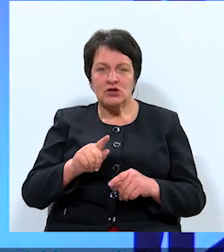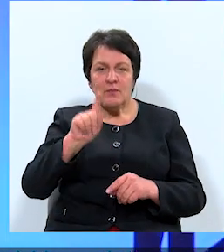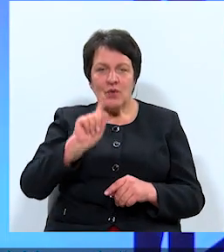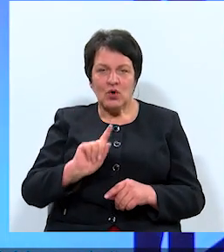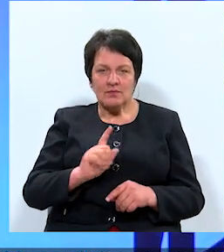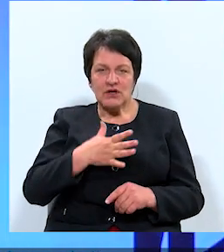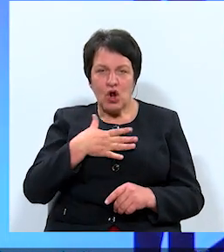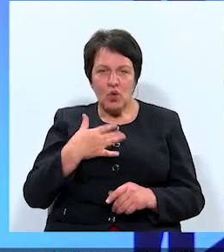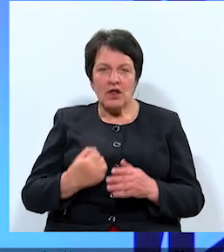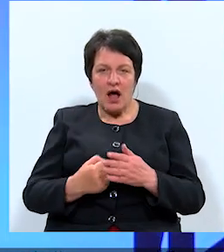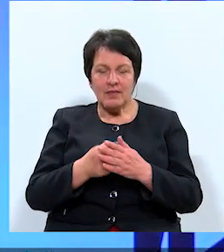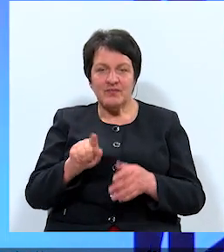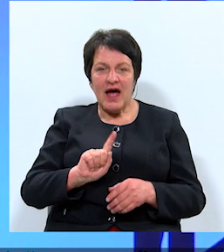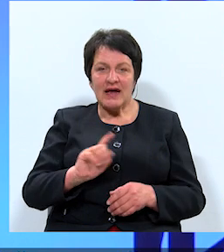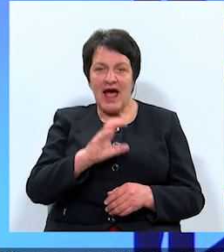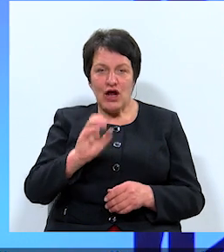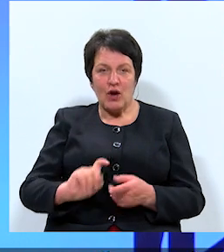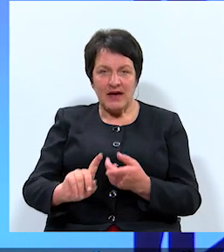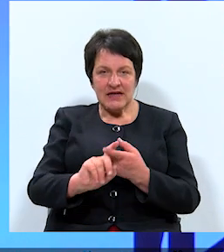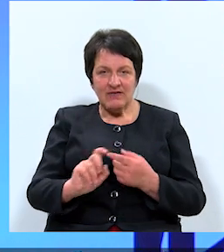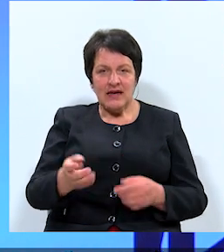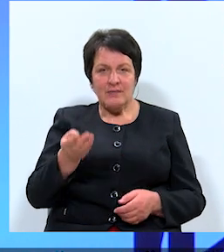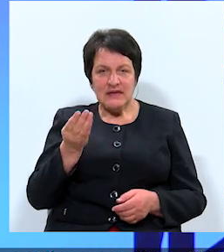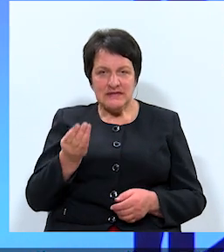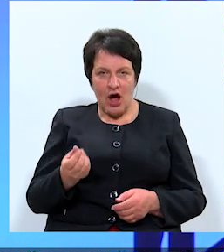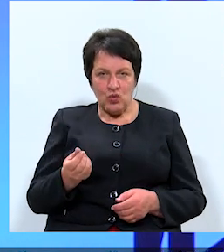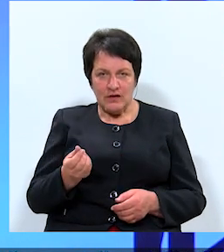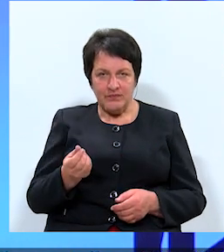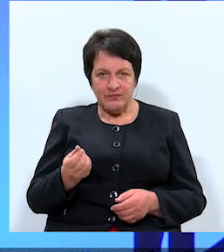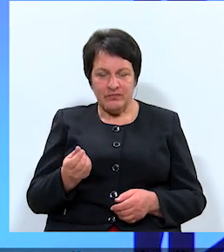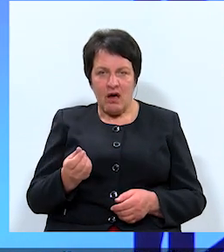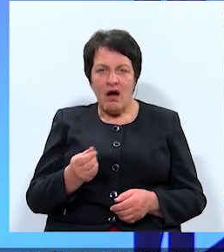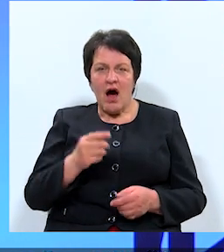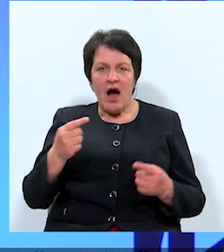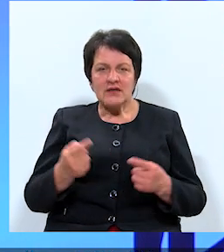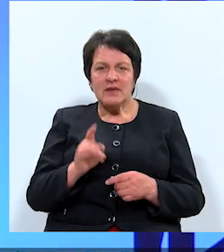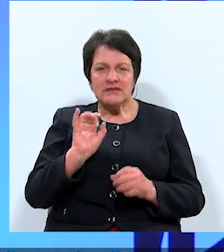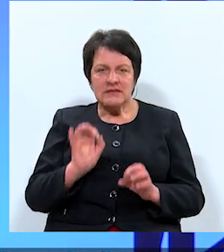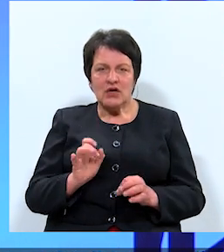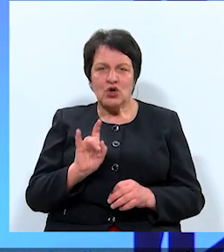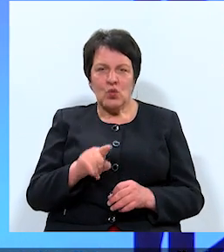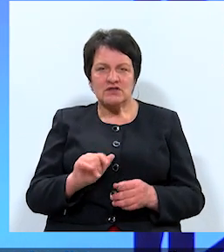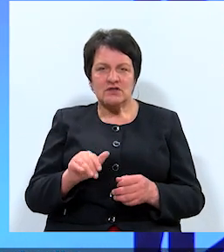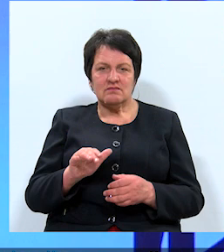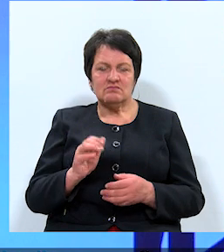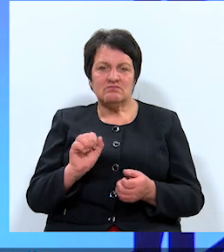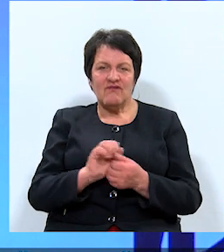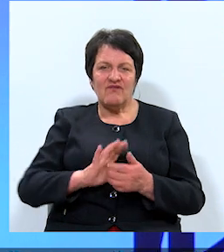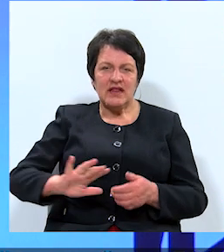atbalstājums, jo tā ir Eiropas Savienības nauda, kas attiecās tieši uz videidraudzīgu